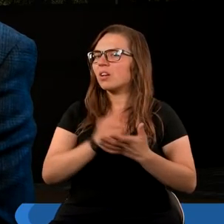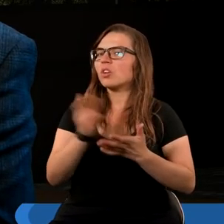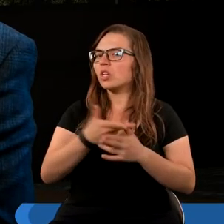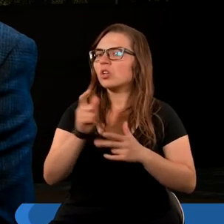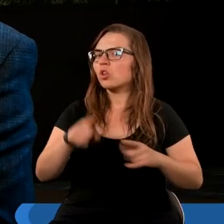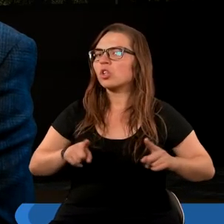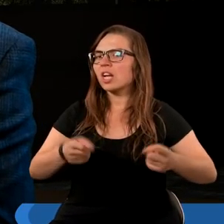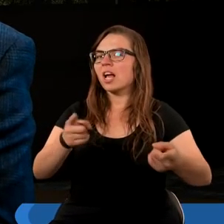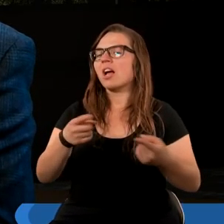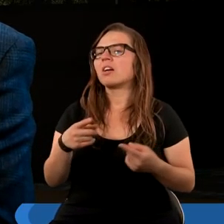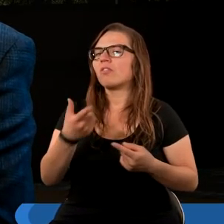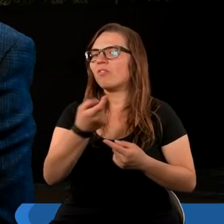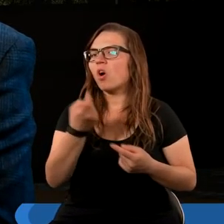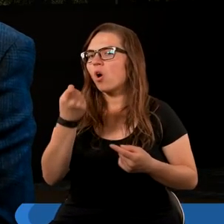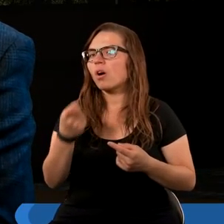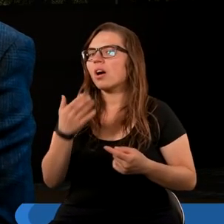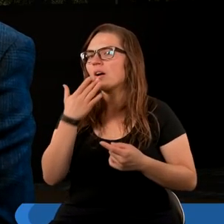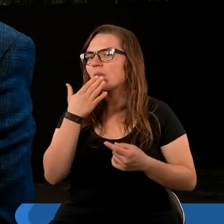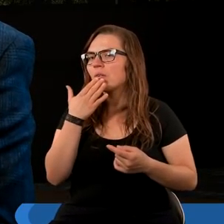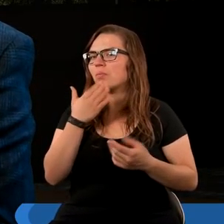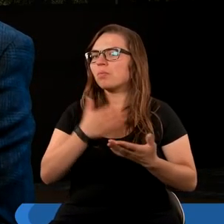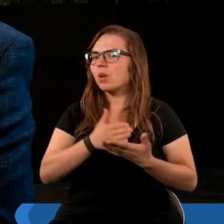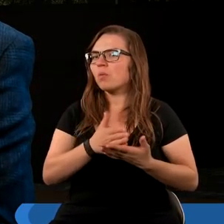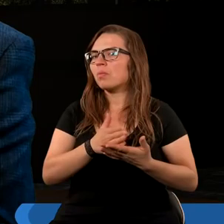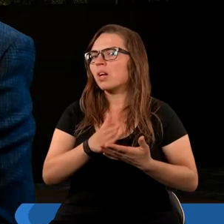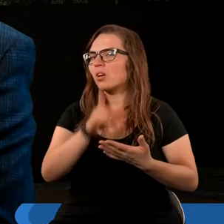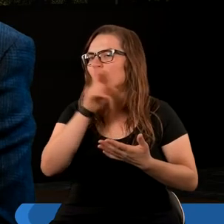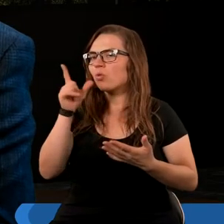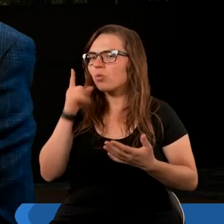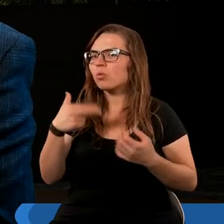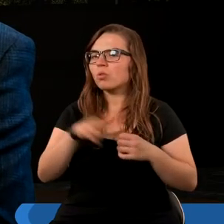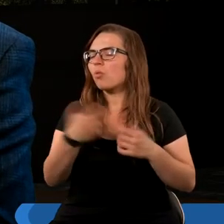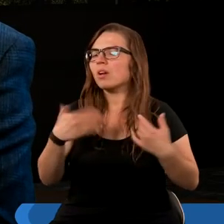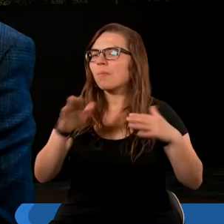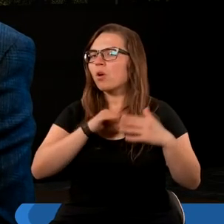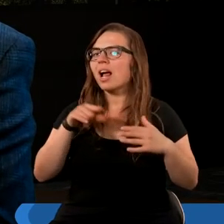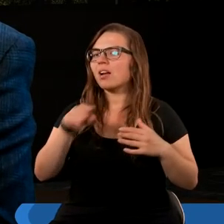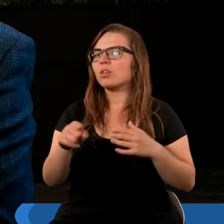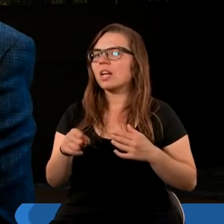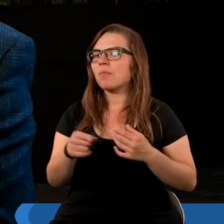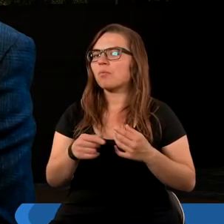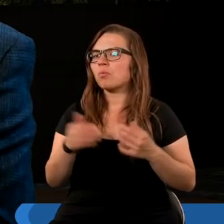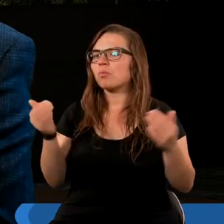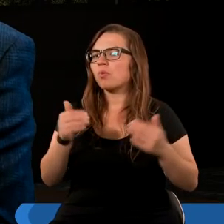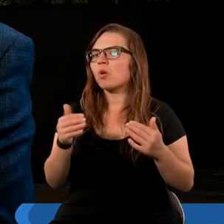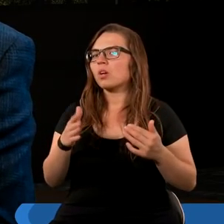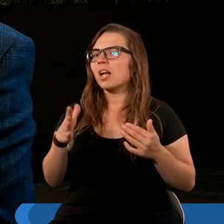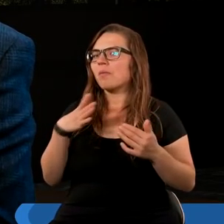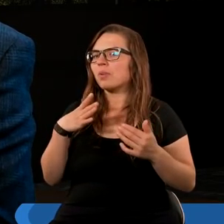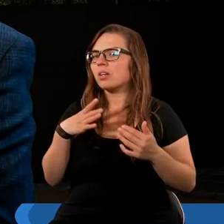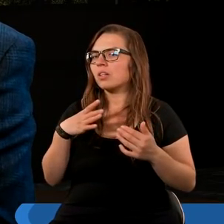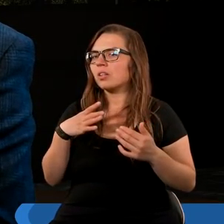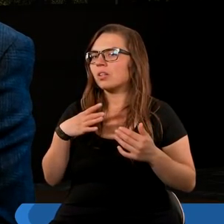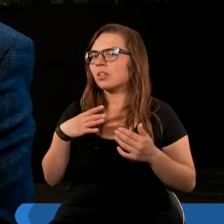wszystko się dzieje, woła poprzez usta tych, którzy się nie poddają temu zwiedzeniu, ażeby ci, którzy są w